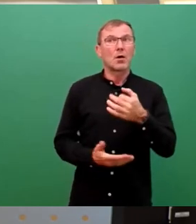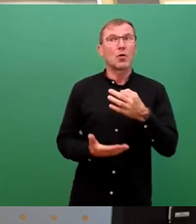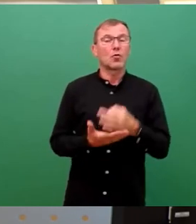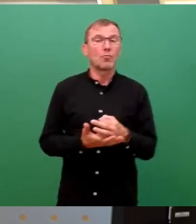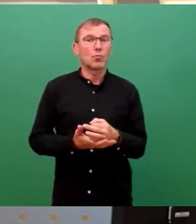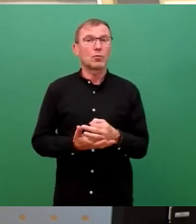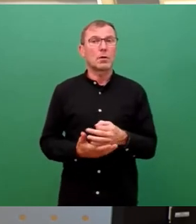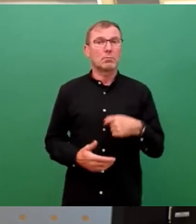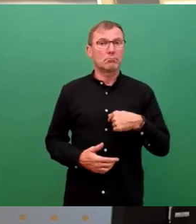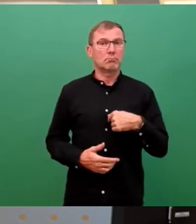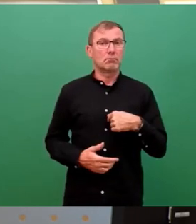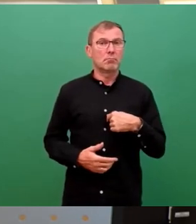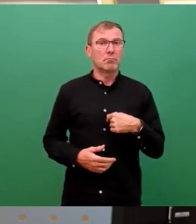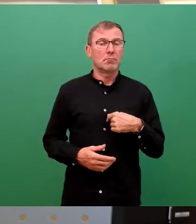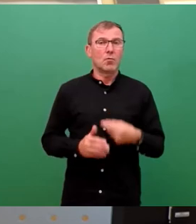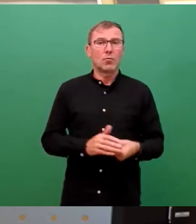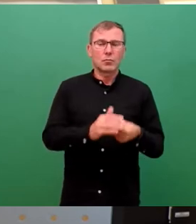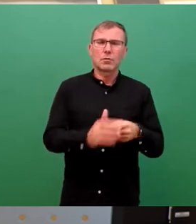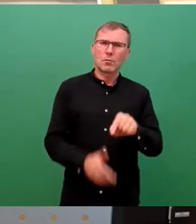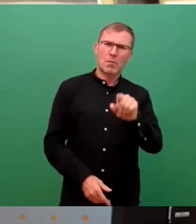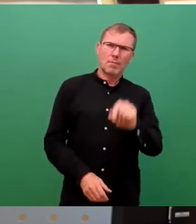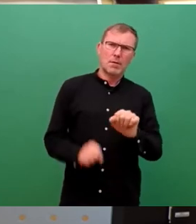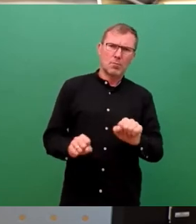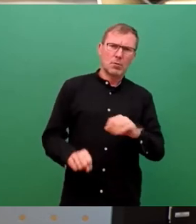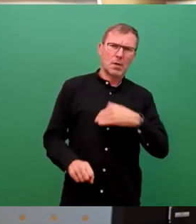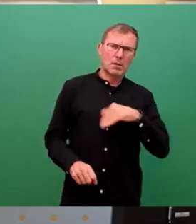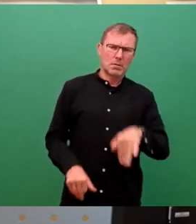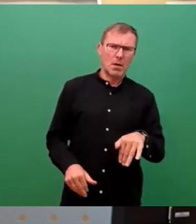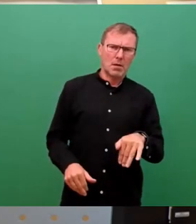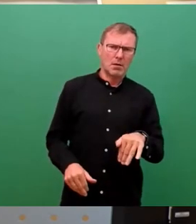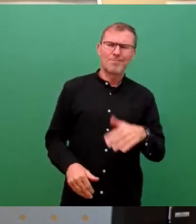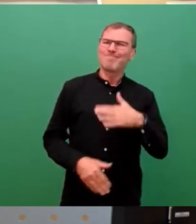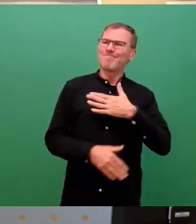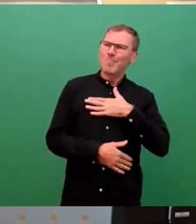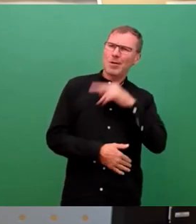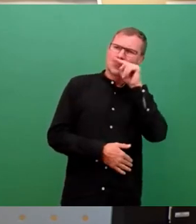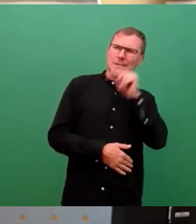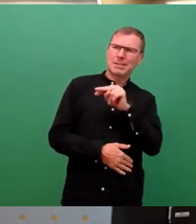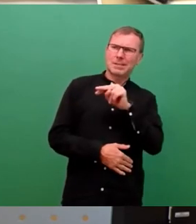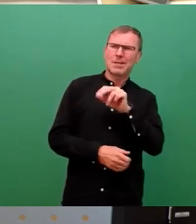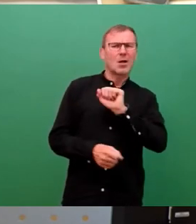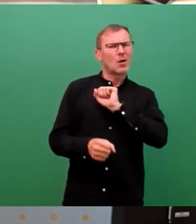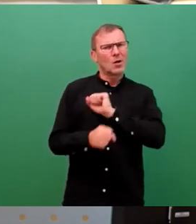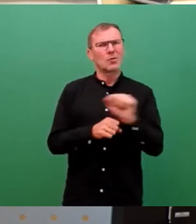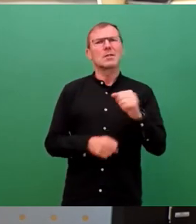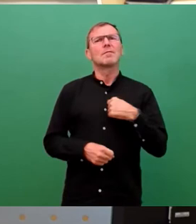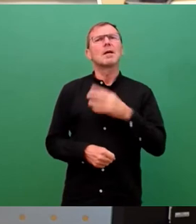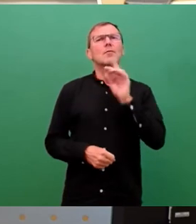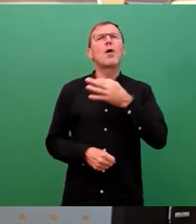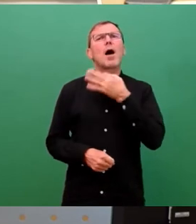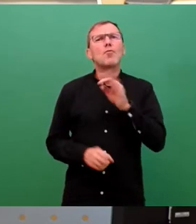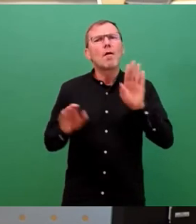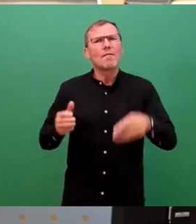nur sehr eingeschränkte Möglichkeiten. Aus unserer Sicht sind aber hier nur Notfallhilfen und sehr